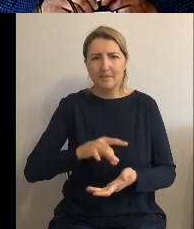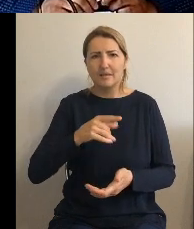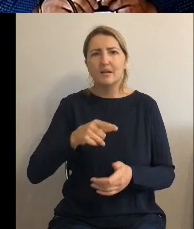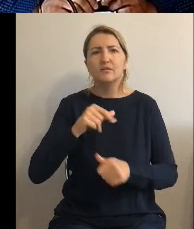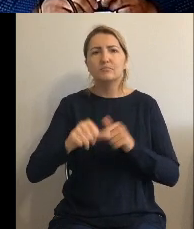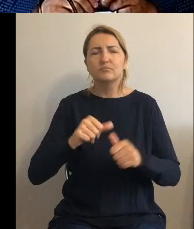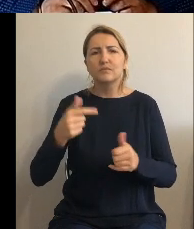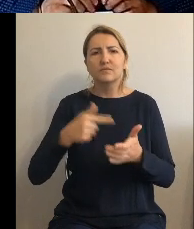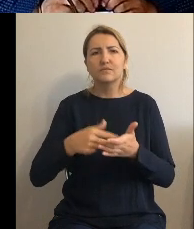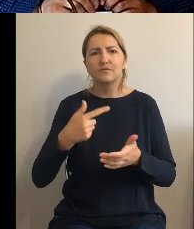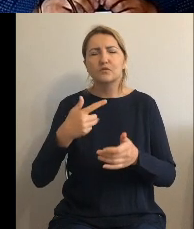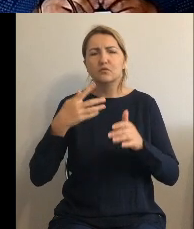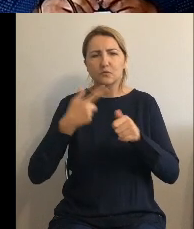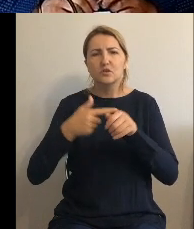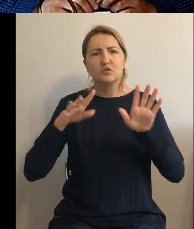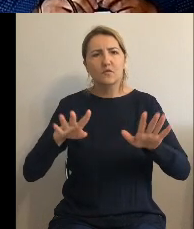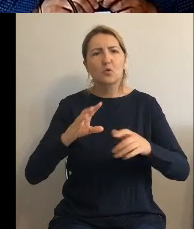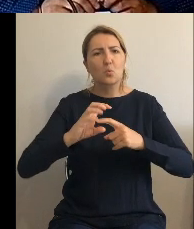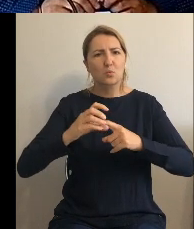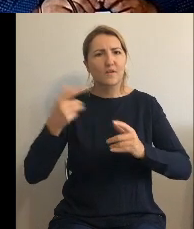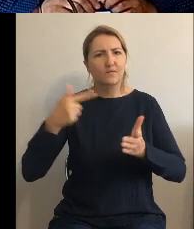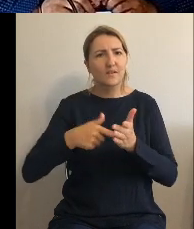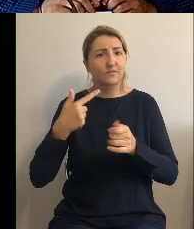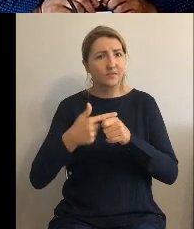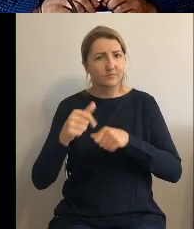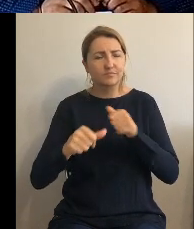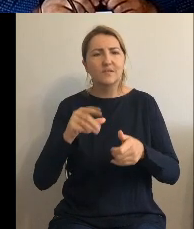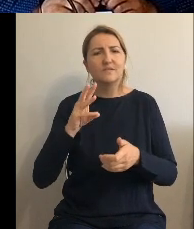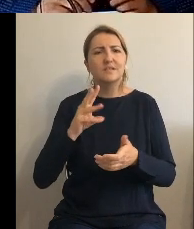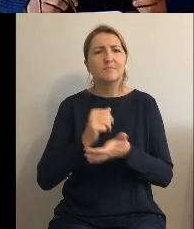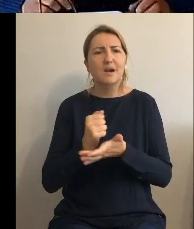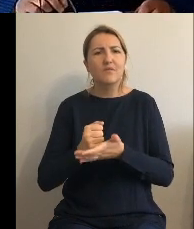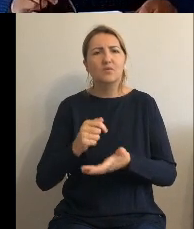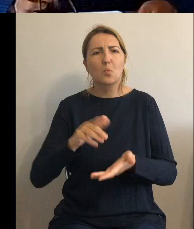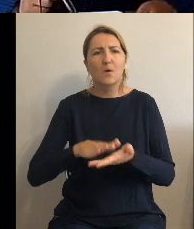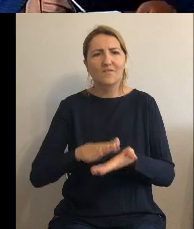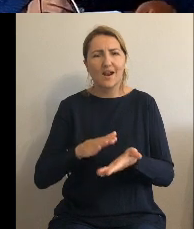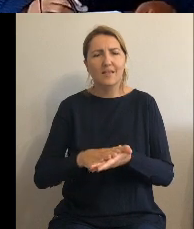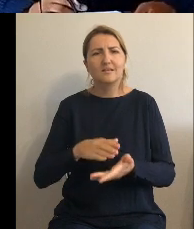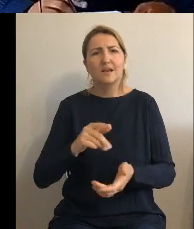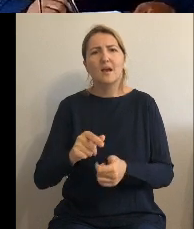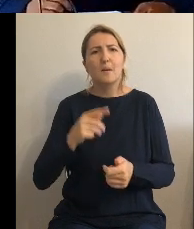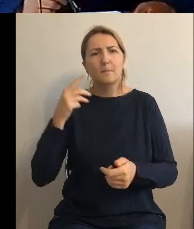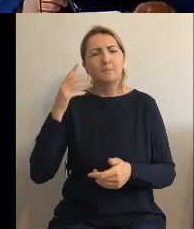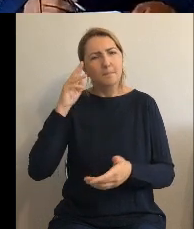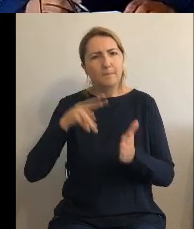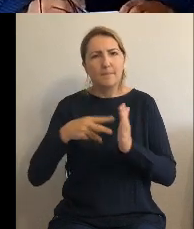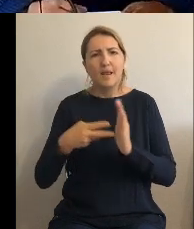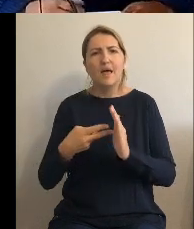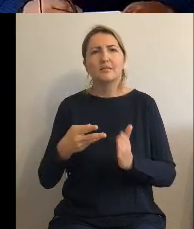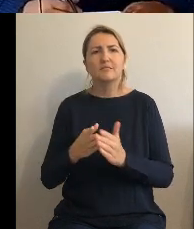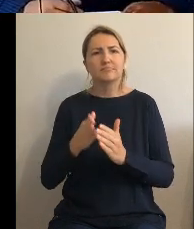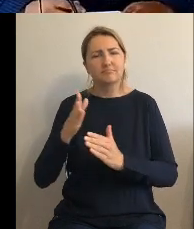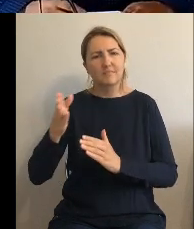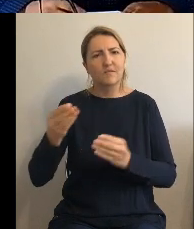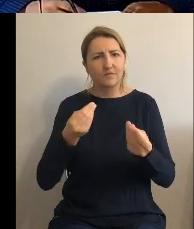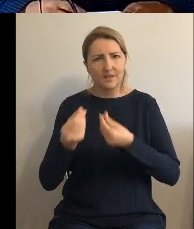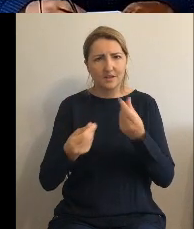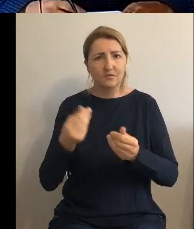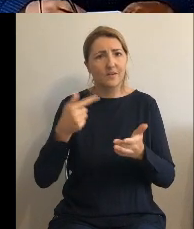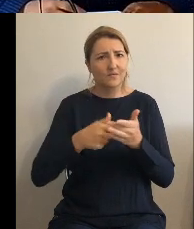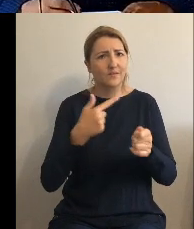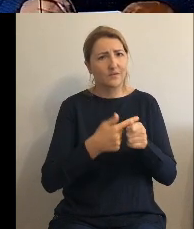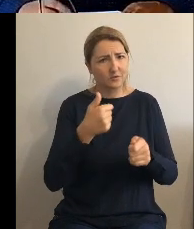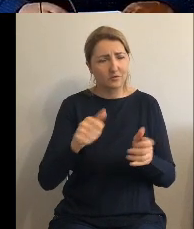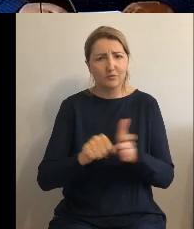w sprawie Wieloletniej Prognozy Finansowej Gminy Gruta na lata 2021-2030. Zmiany uchwały numer